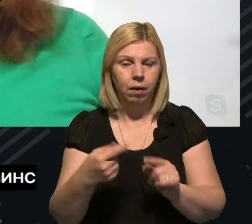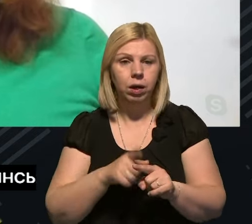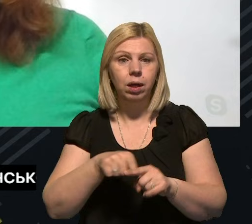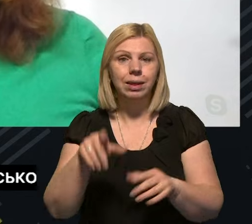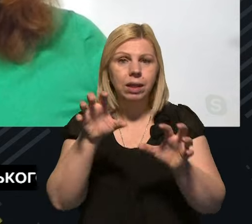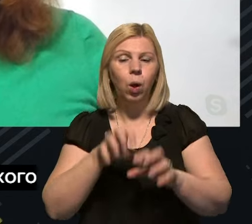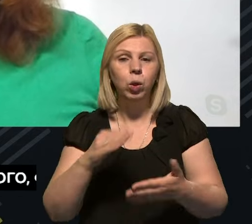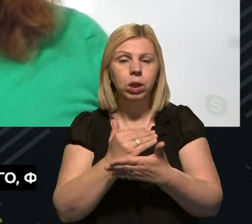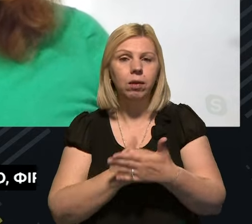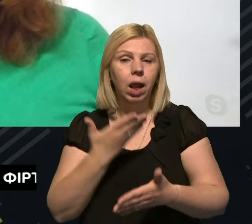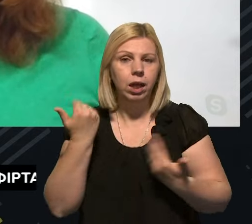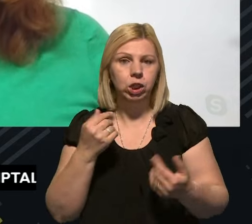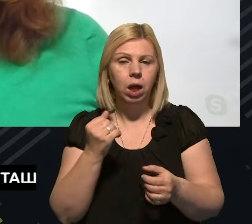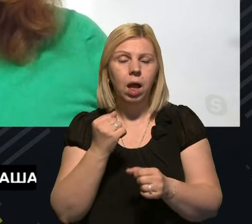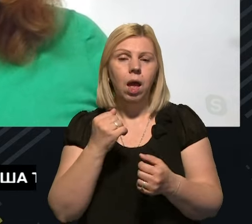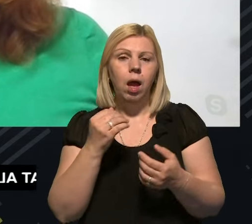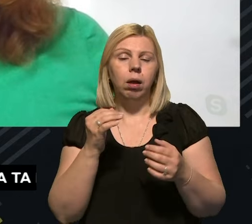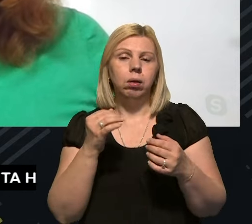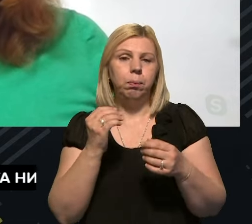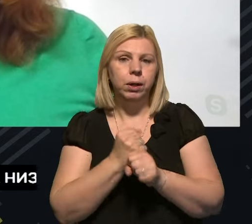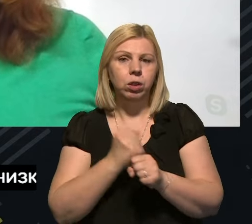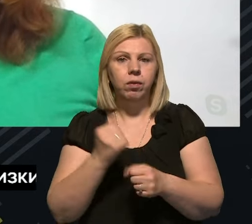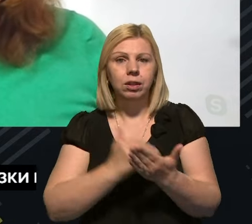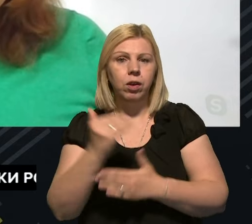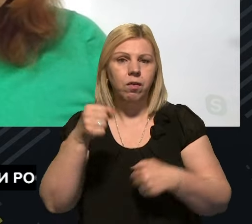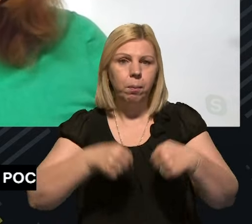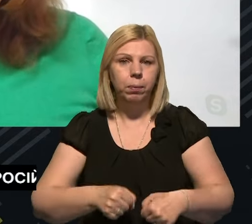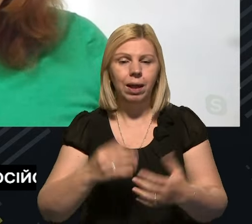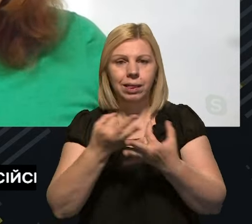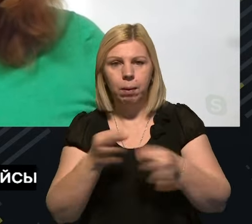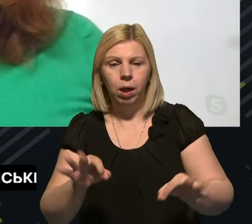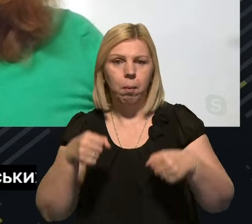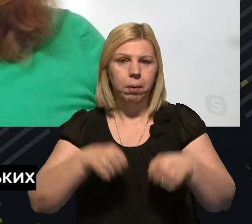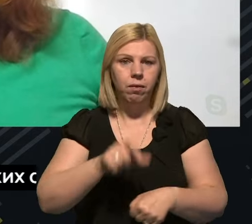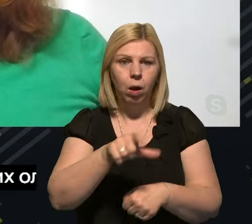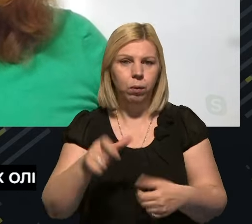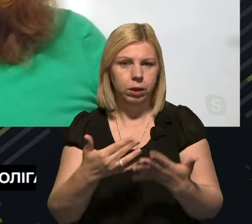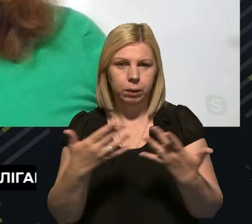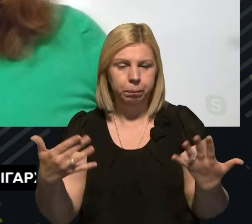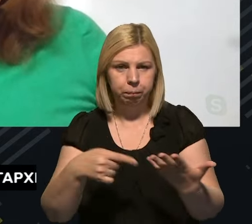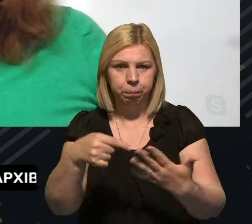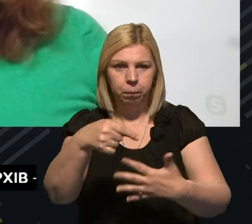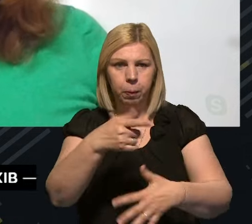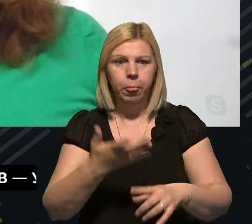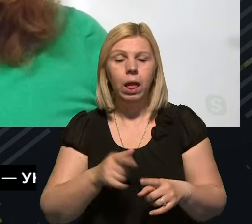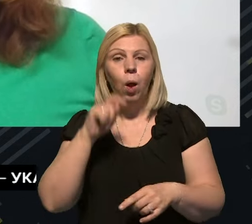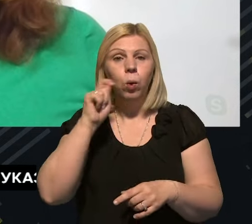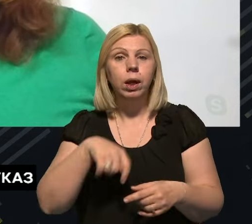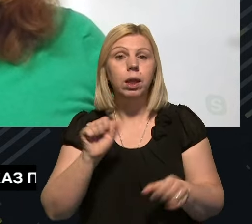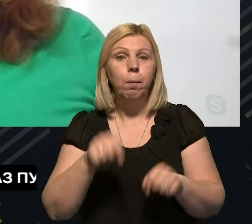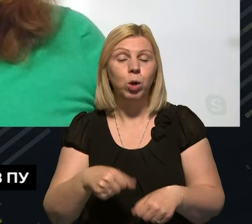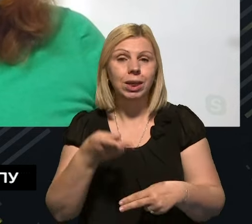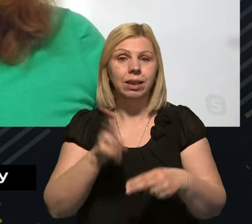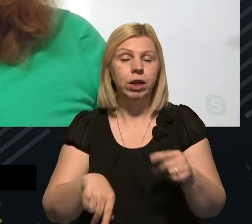легше працювати, ніж з верховенством права, демократією, правами людини тощо. Але, скажімо, Україна може це і